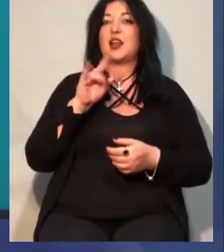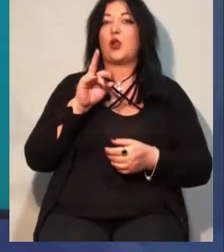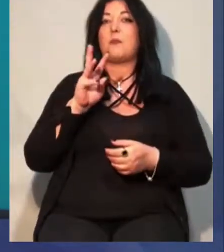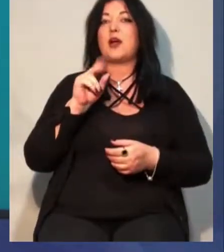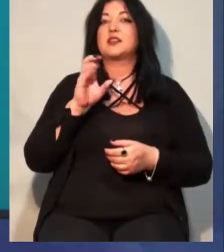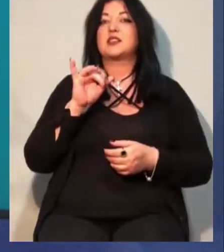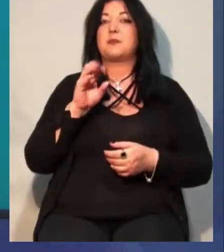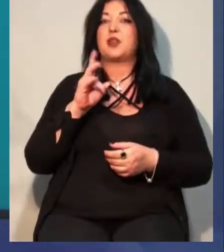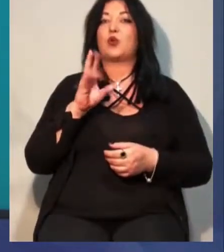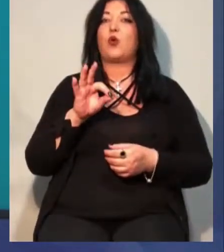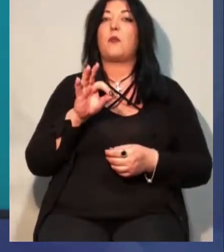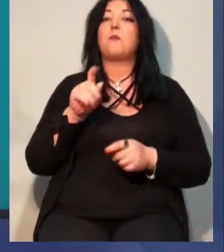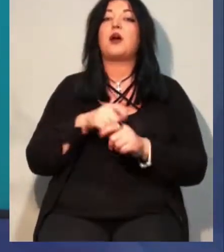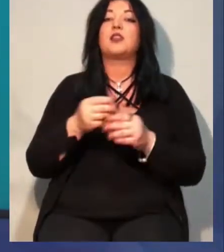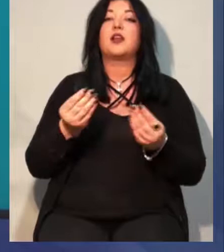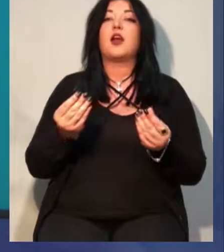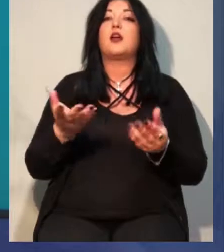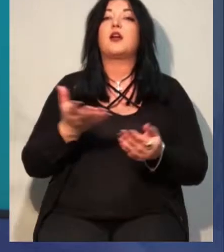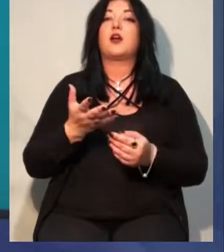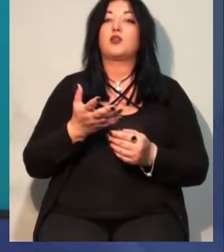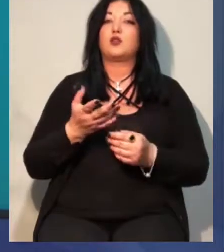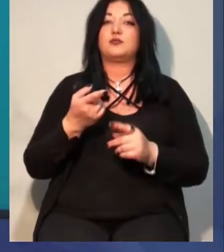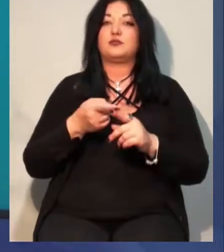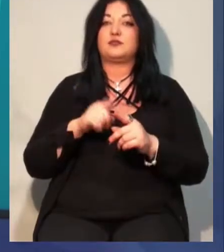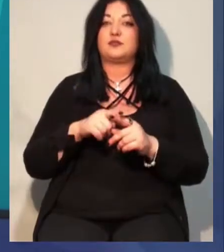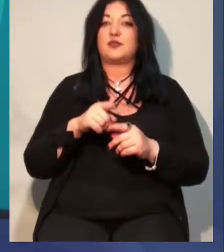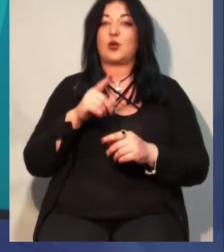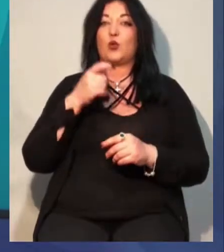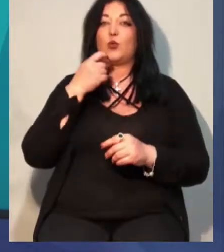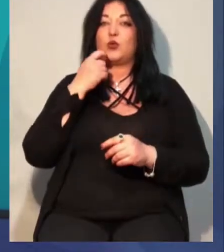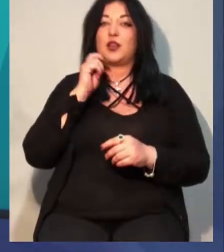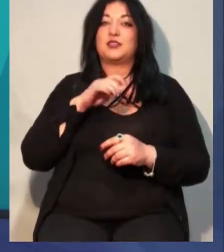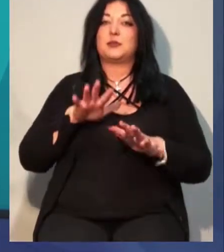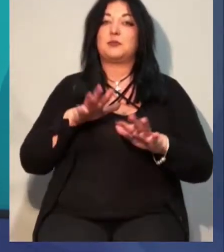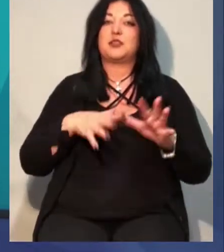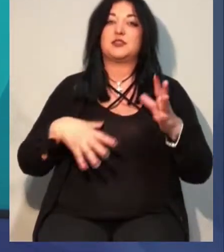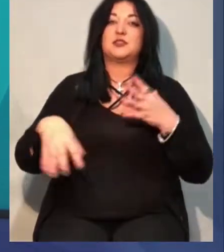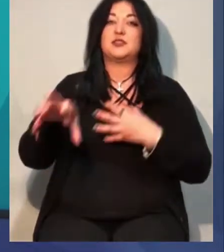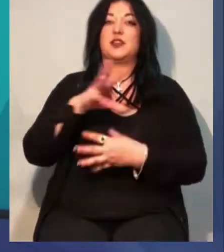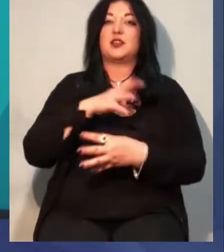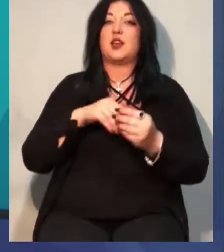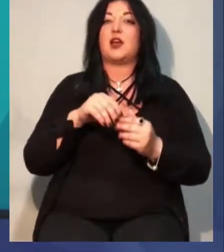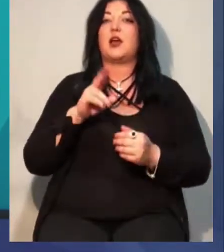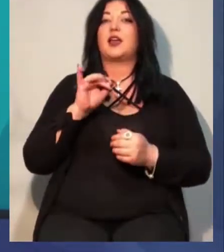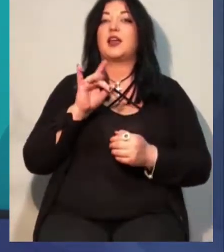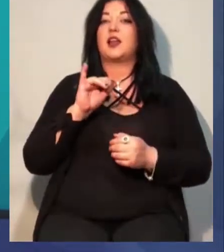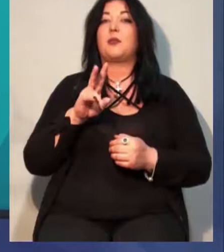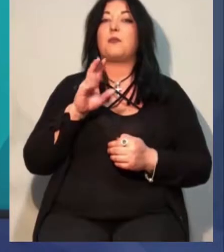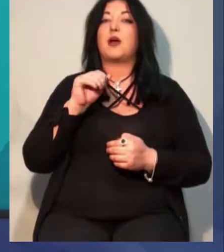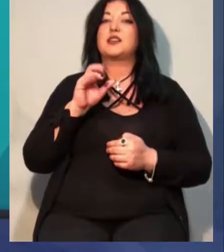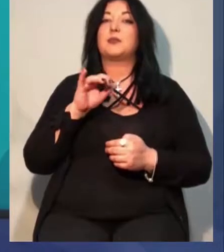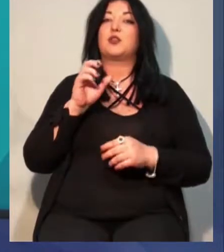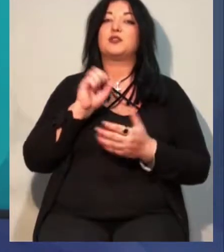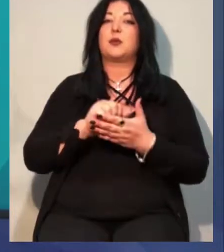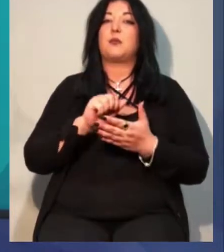для майбутньої скульптури наразі збирають в пунктах по українських містах. Кирило Максименко займається скульптурою з металу близько